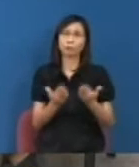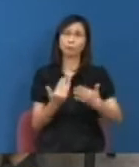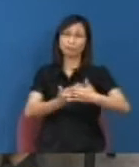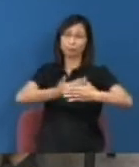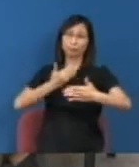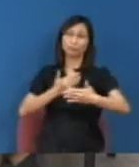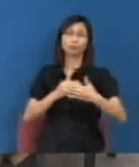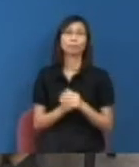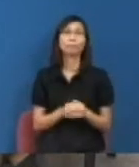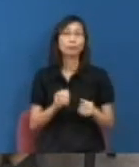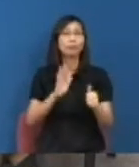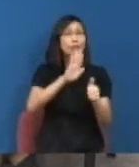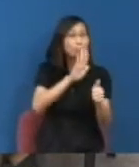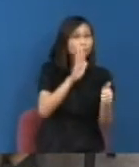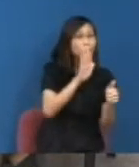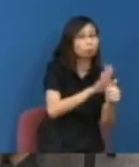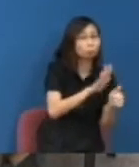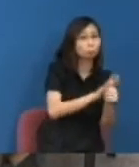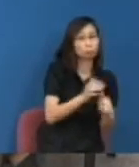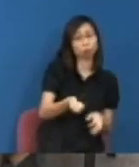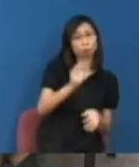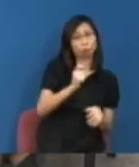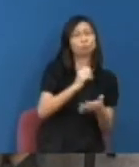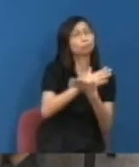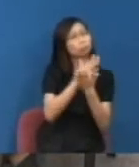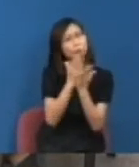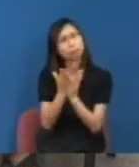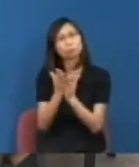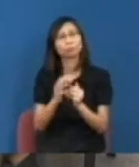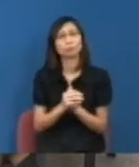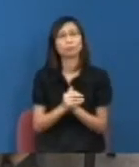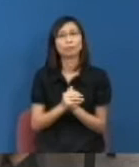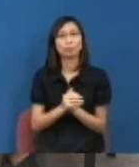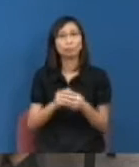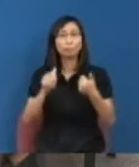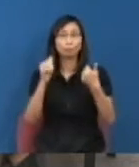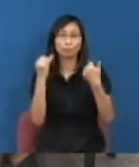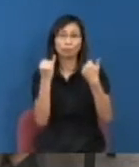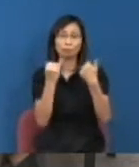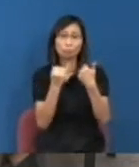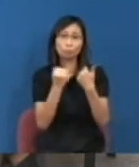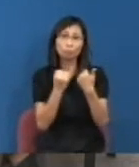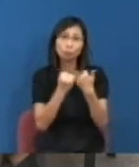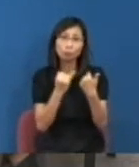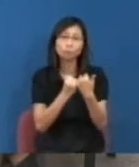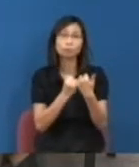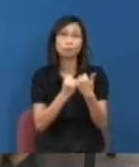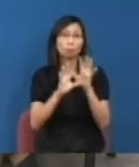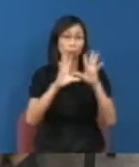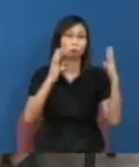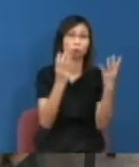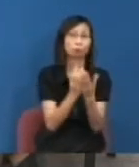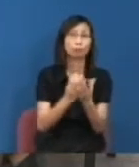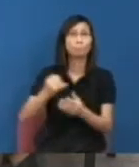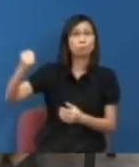保釣也好或是反殖這些其實當時的學生會或是一學運的人都相當積極